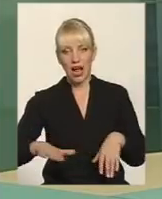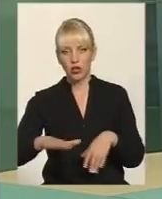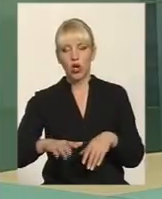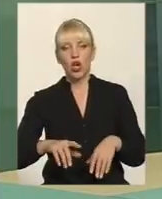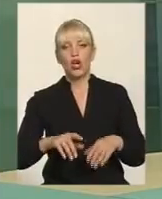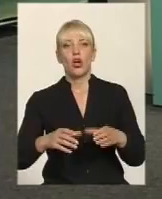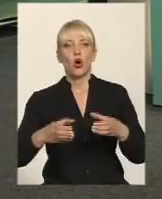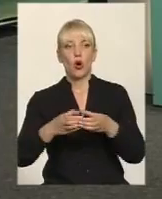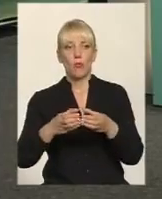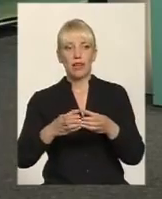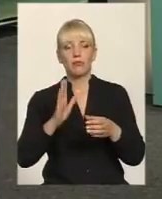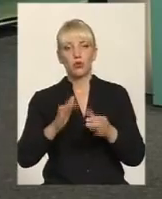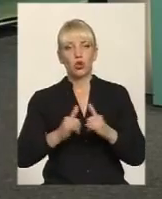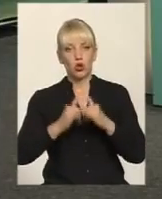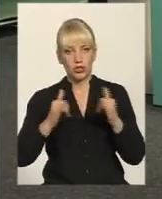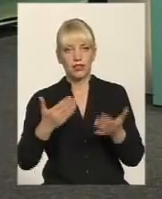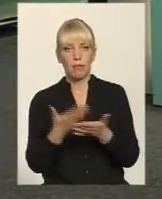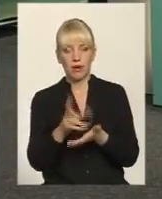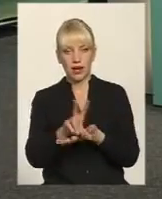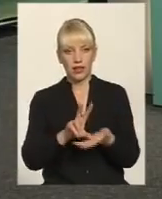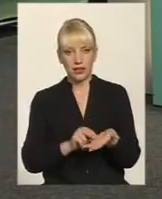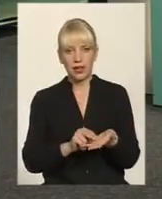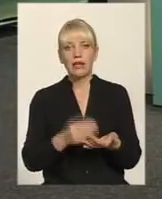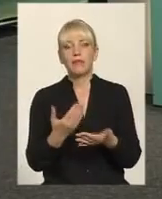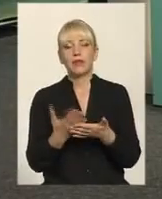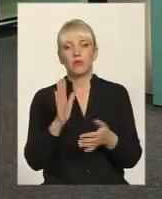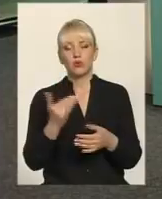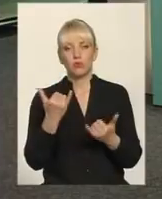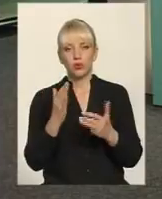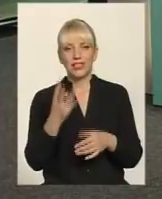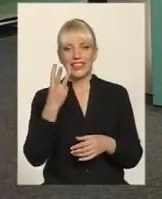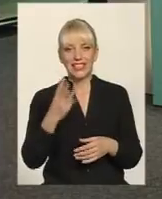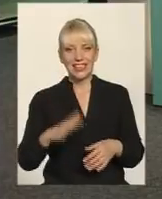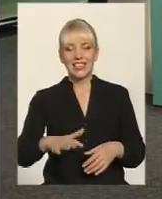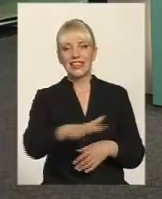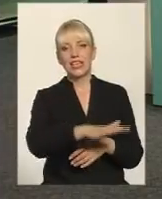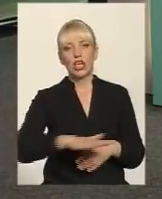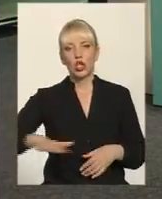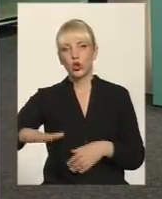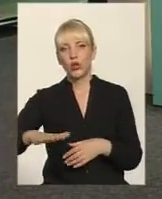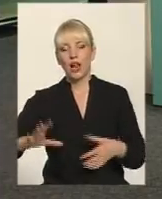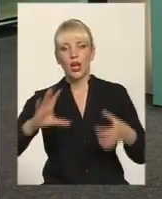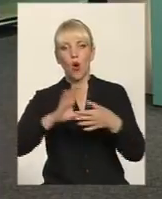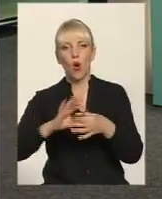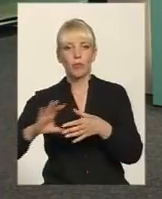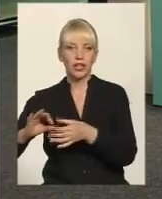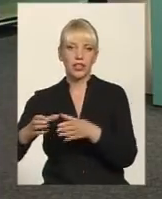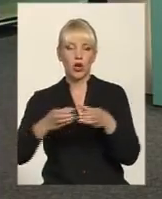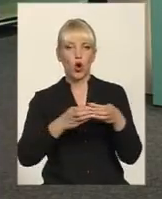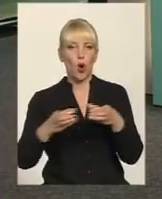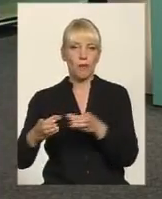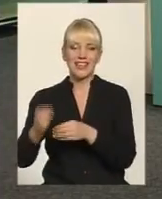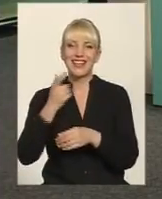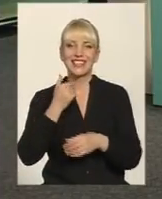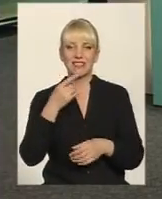функціями медичний заклад. От умовно, для прикладу, сьогодні, наприклад, буде три територіальні об'єднані громади в Красилівському районі.